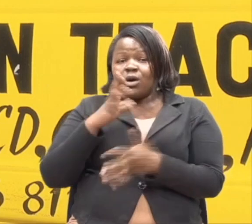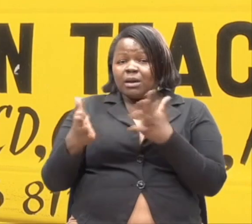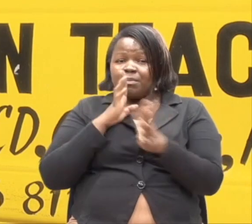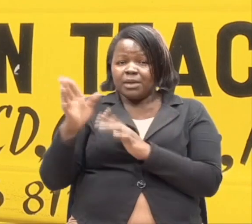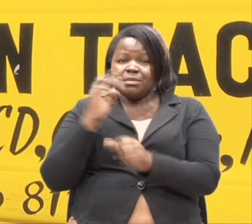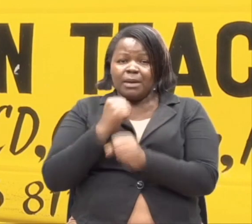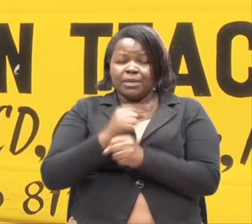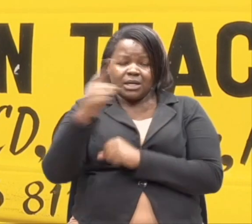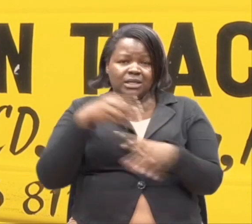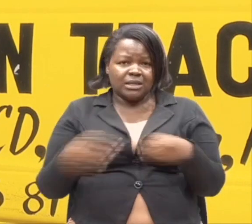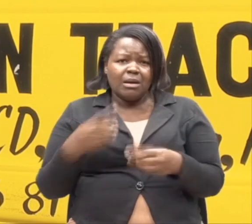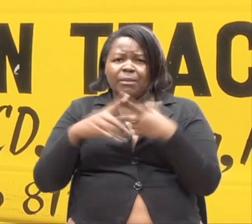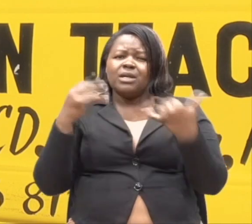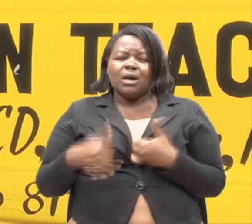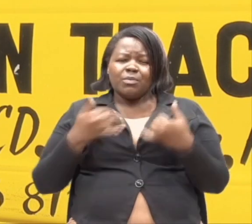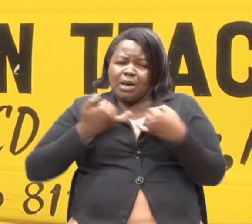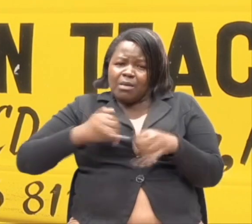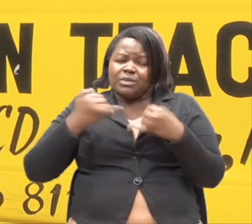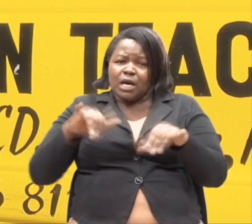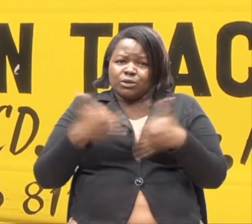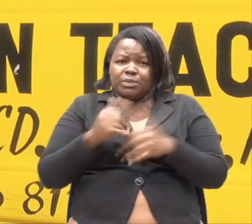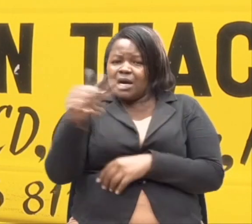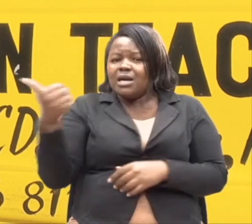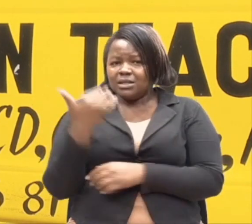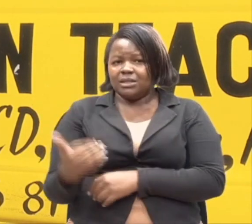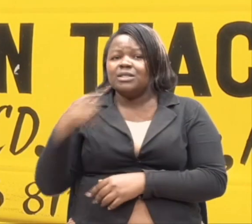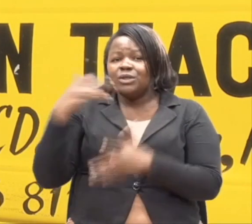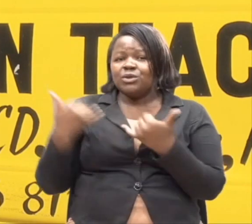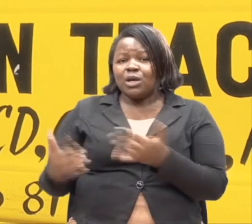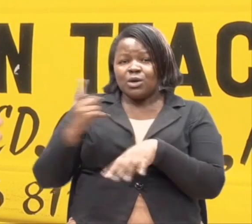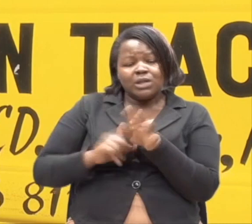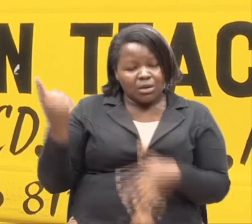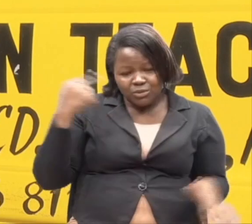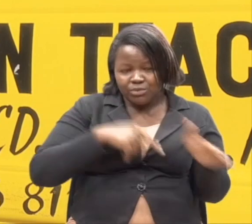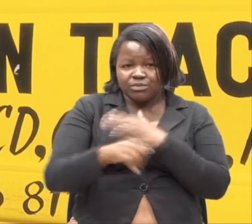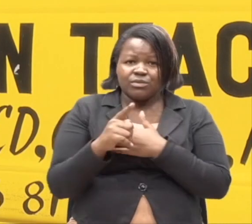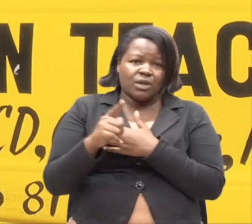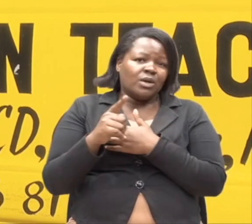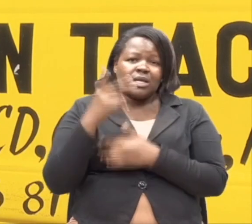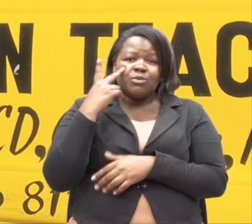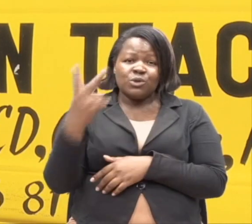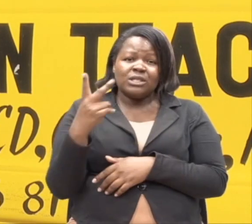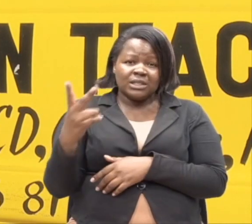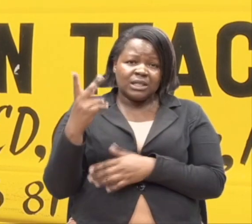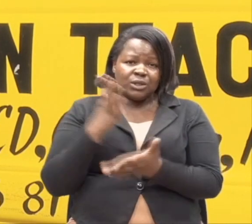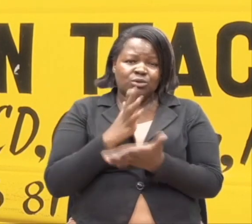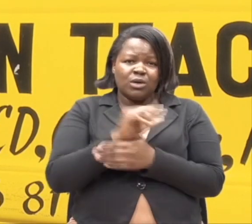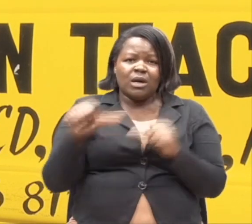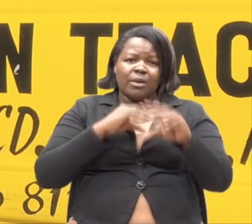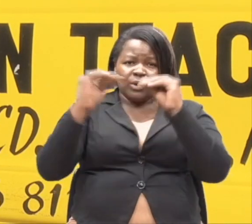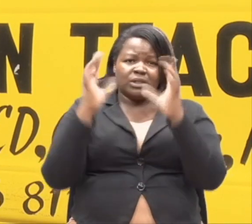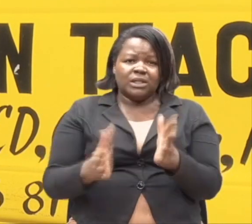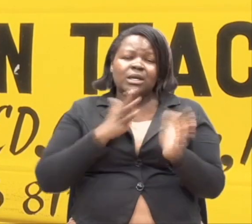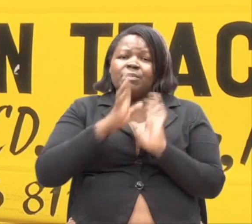Wanini. Na mimi pale na jaribu kucheza kama wale watoto wengine. Kwa hivyo, pia tukiingia kwa upande wa walimu. Kuna walimu ambao labda